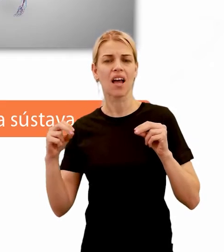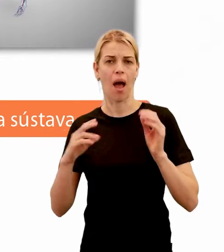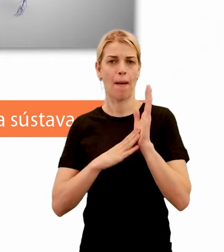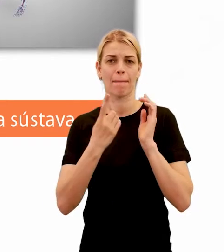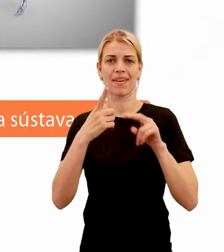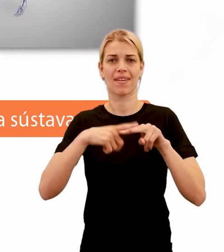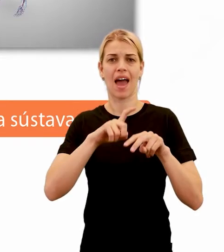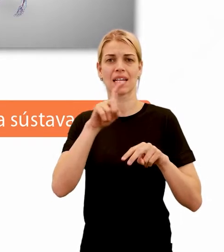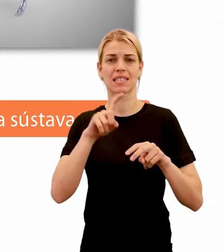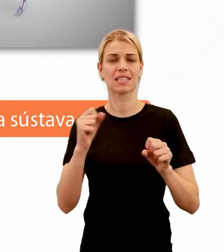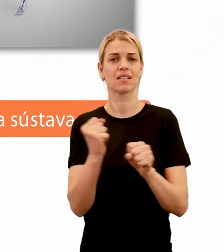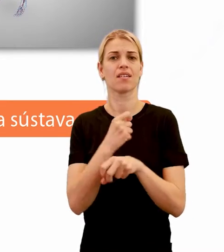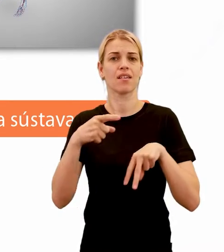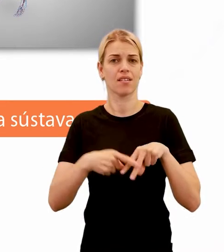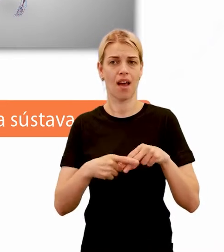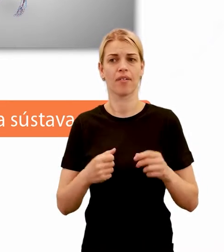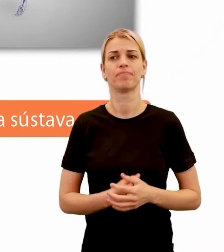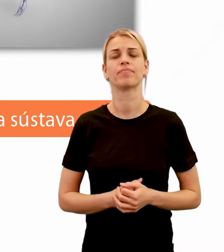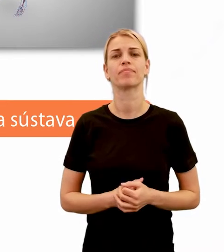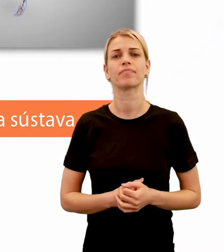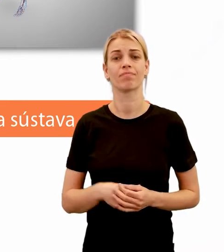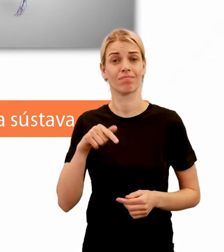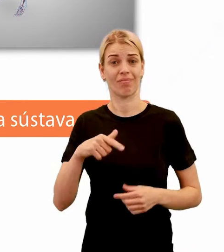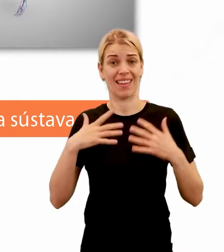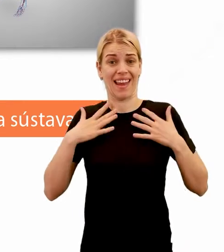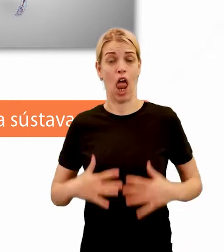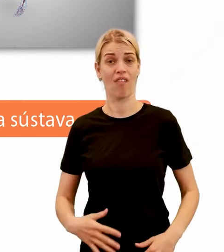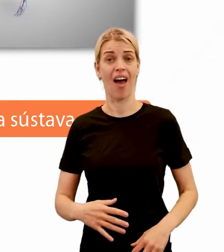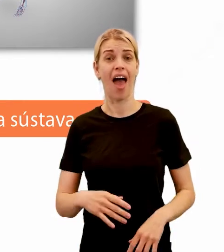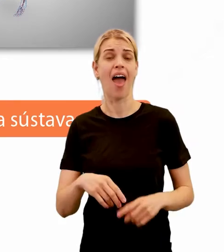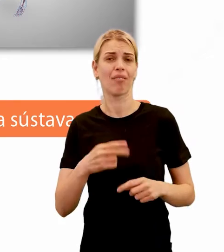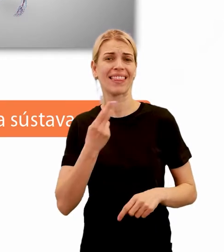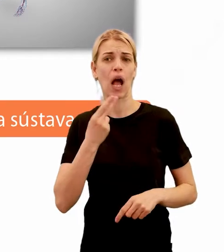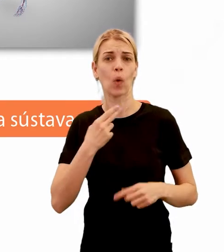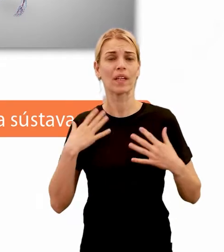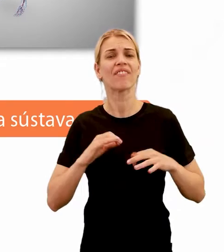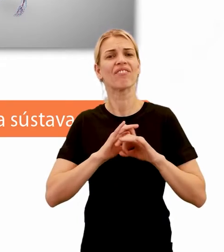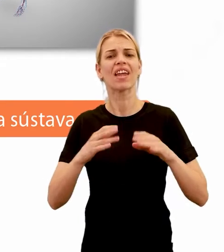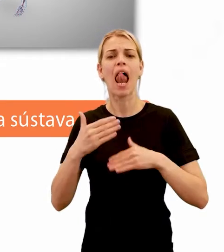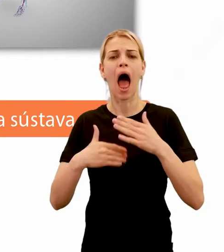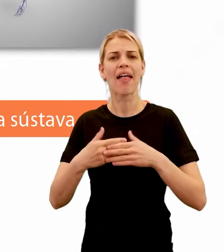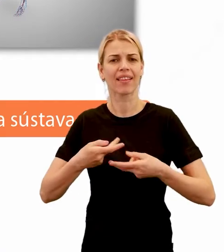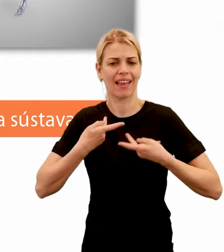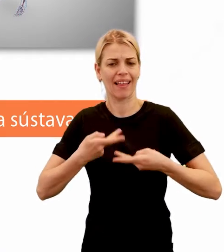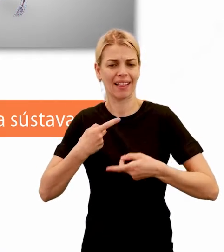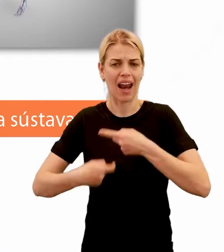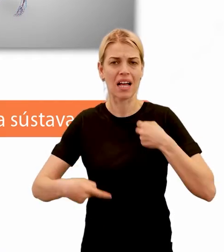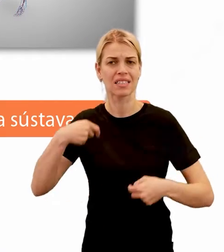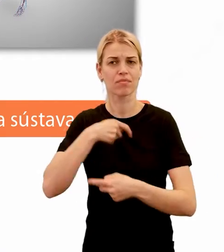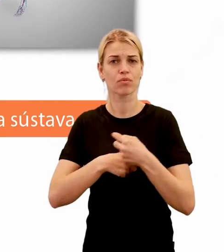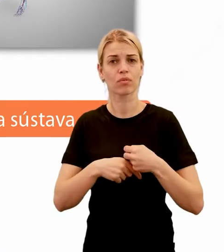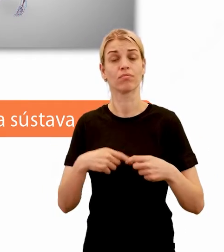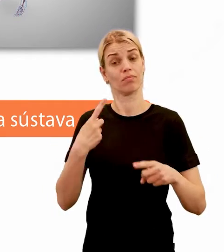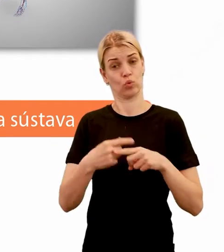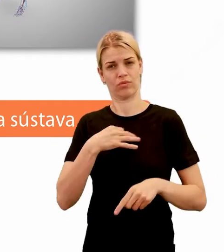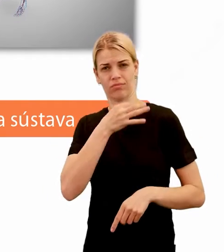týchto cievach. Tieto telové tekutiny nám zabezpečujú transport látok. Svojich študentov sa ale častokrát